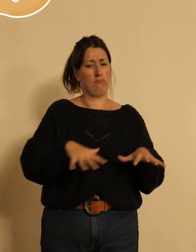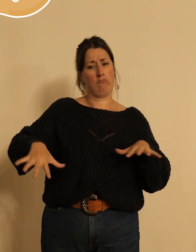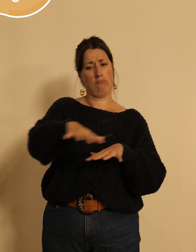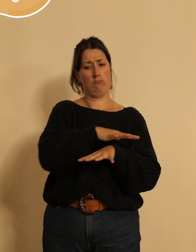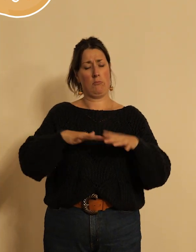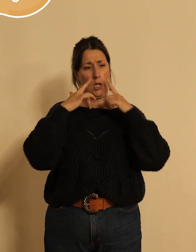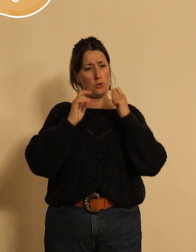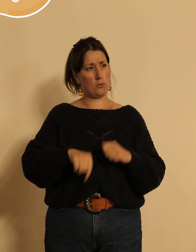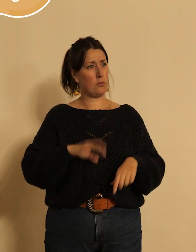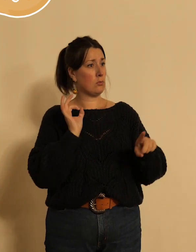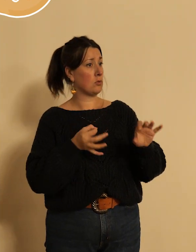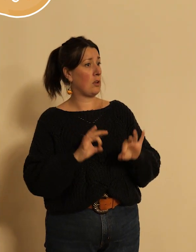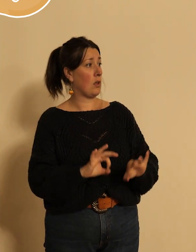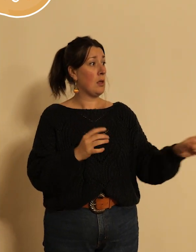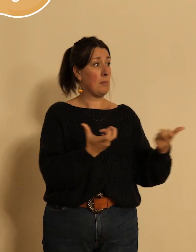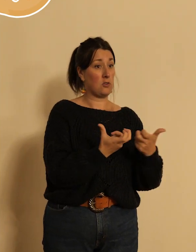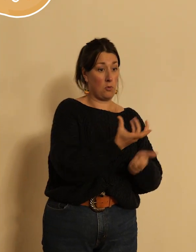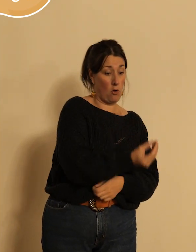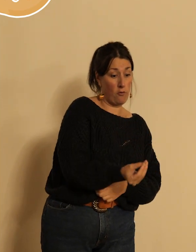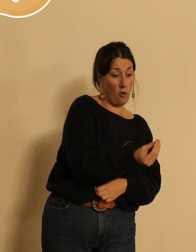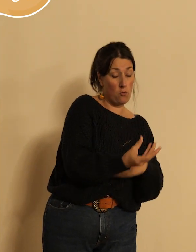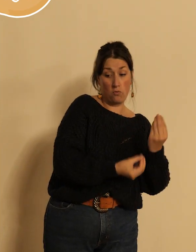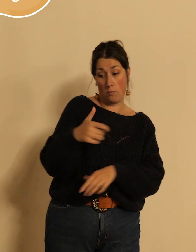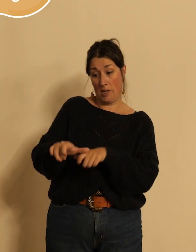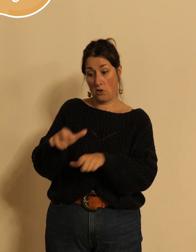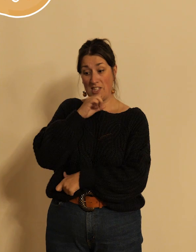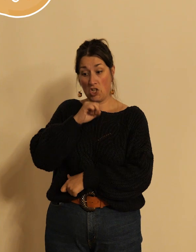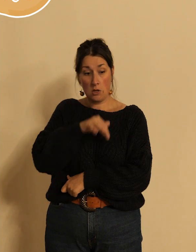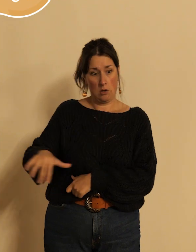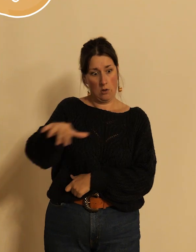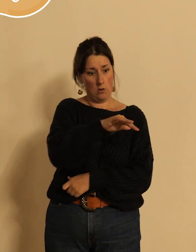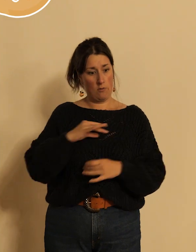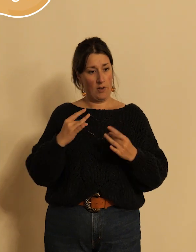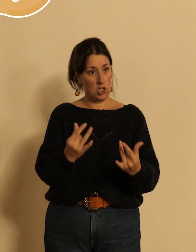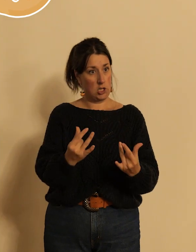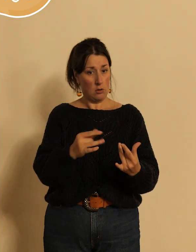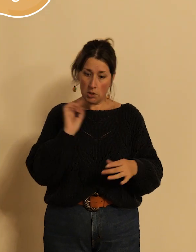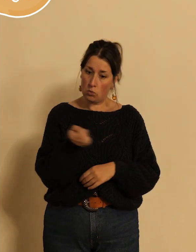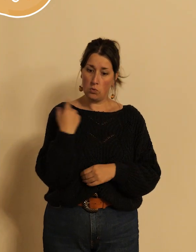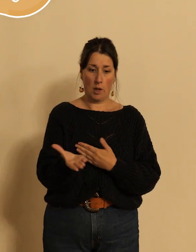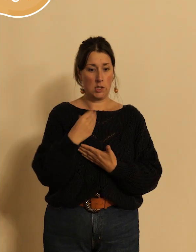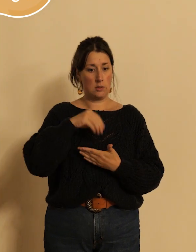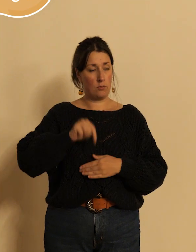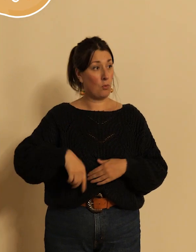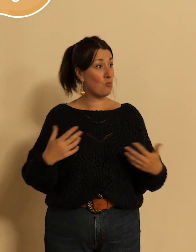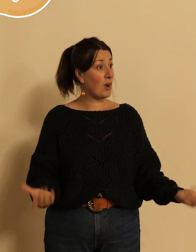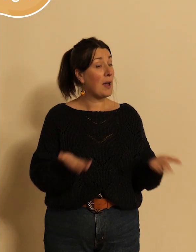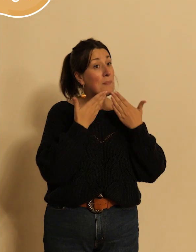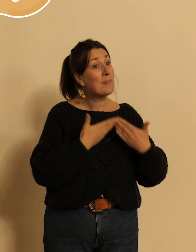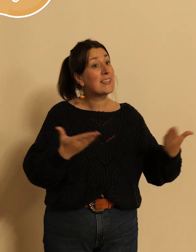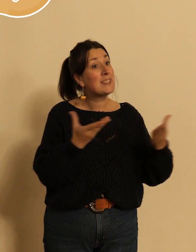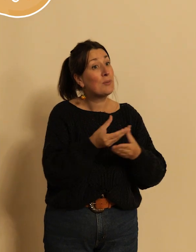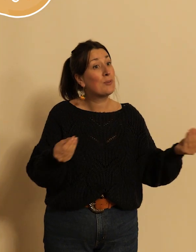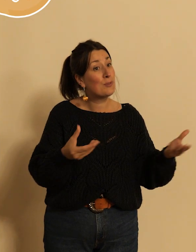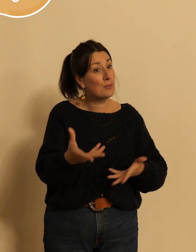ville une ville au niveau de l'enfant ou de la personne âgée donc voilà une ville comme ça c'est une ville pour tout le monde tout le monde s'y retrouve voilà je vous remercie